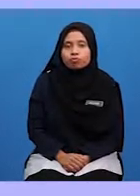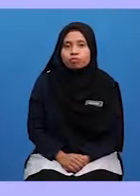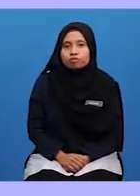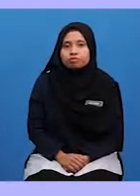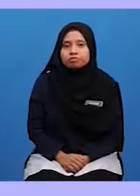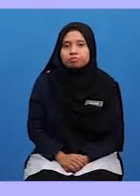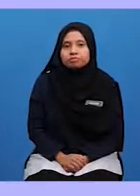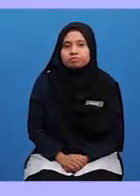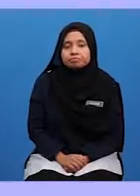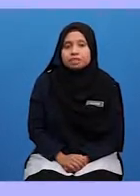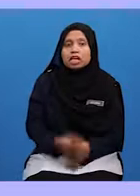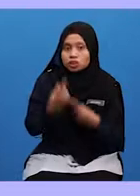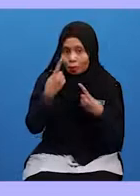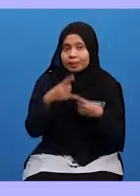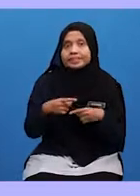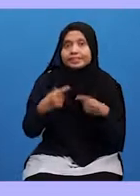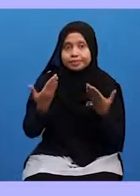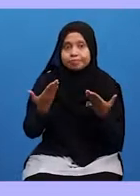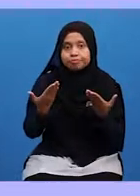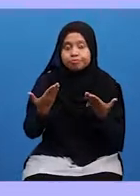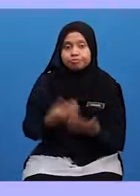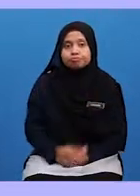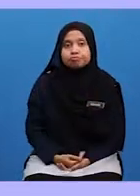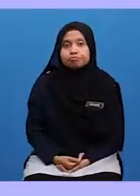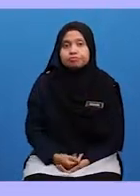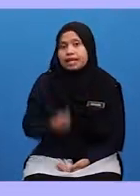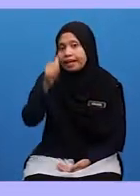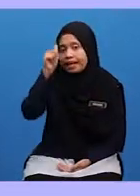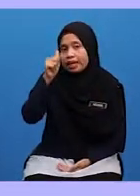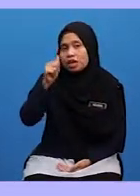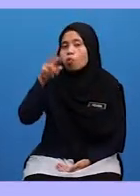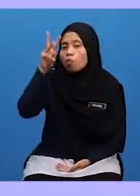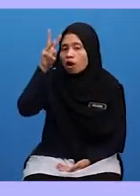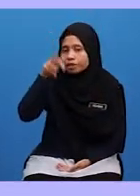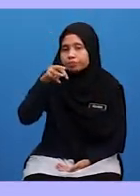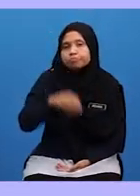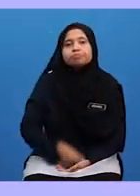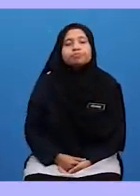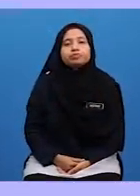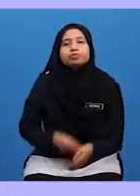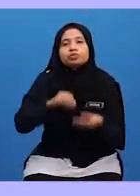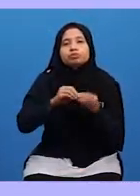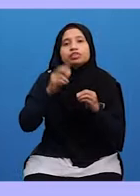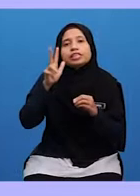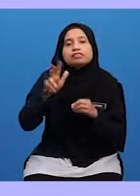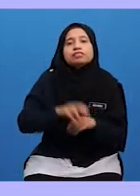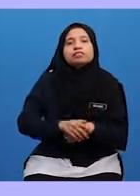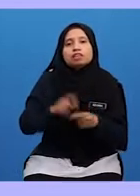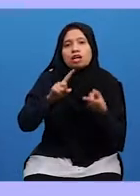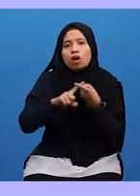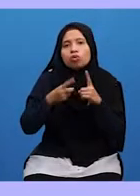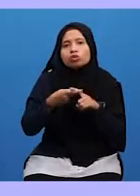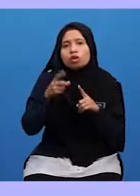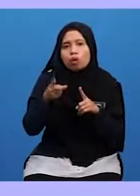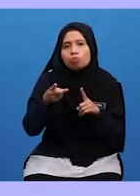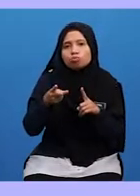Baiklah Jawapan Untuk Soalan Ini Ialah A Soalan Ketiga Kawan